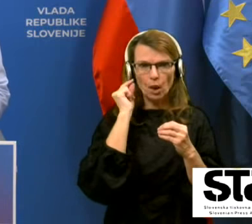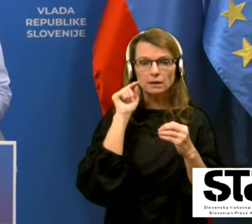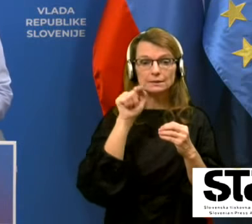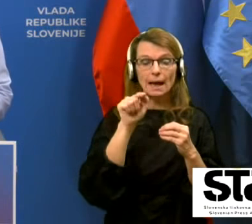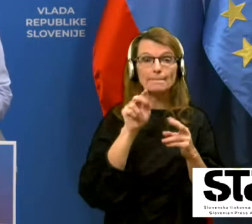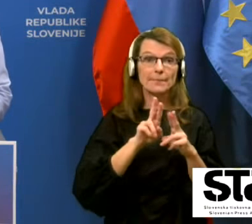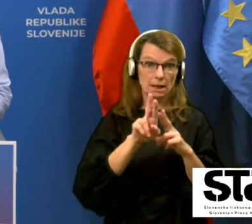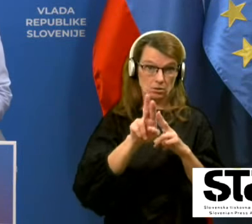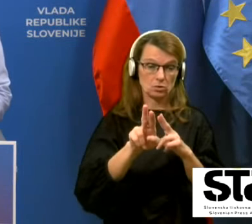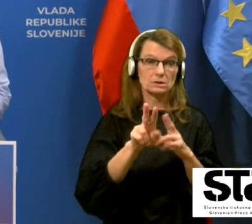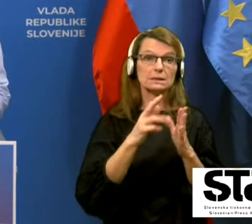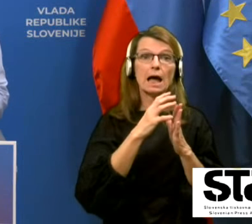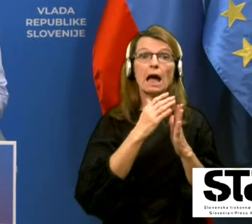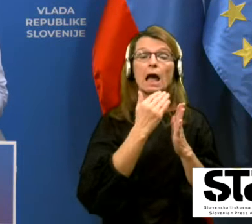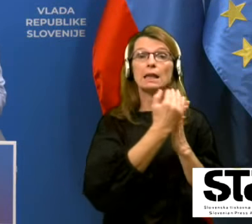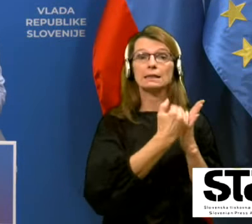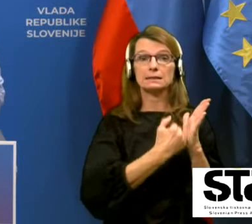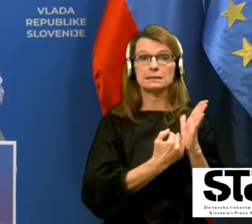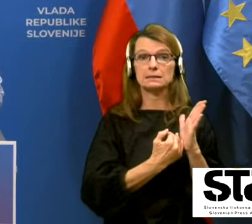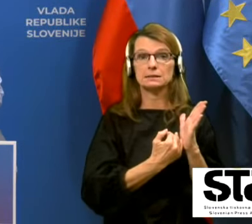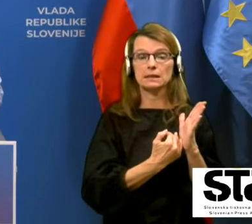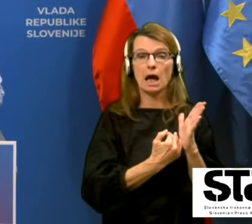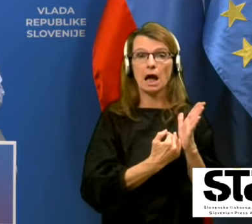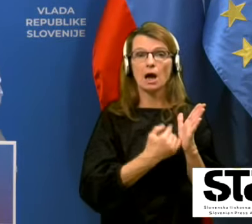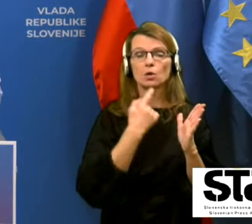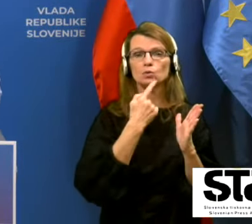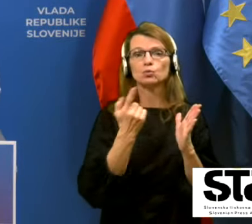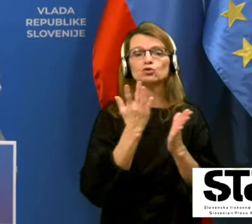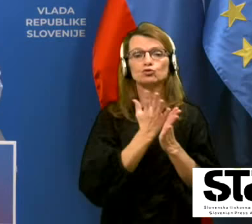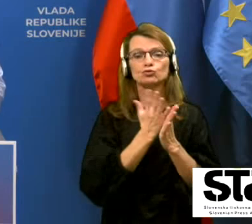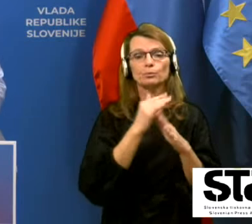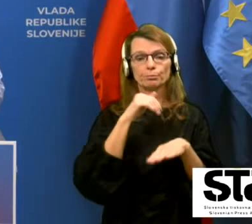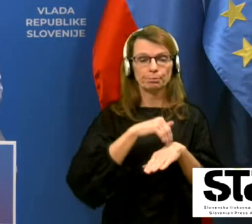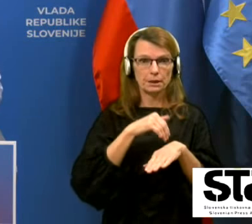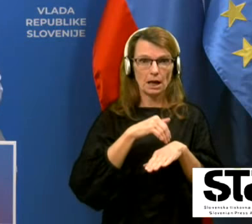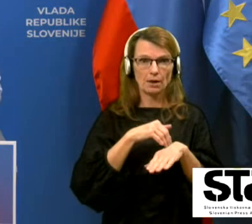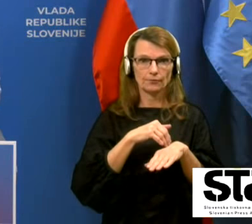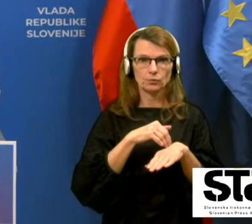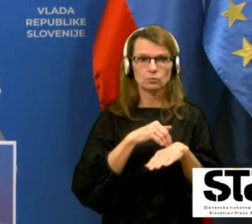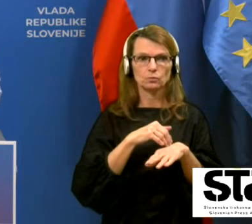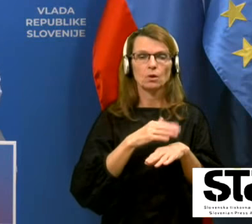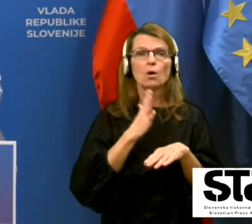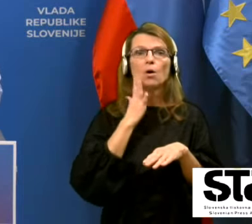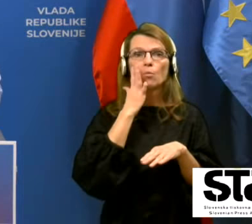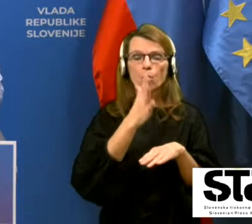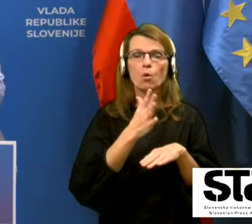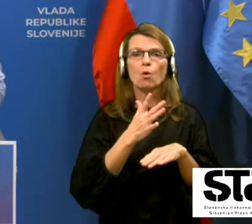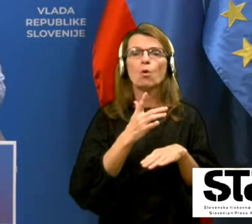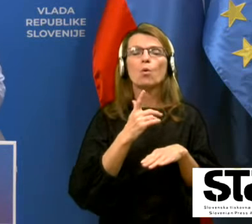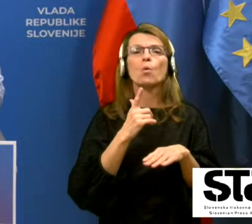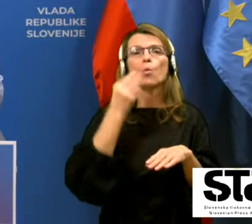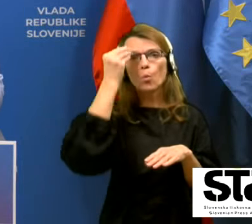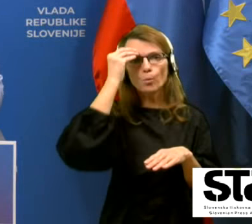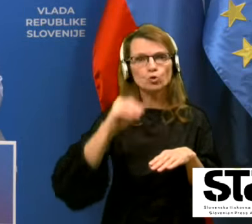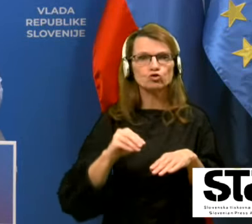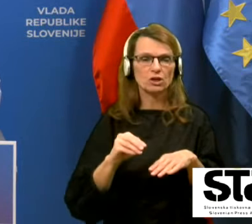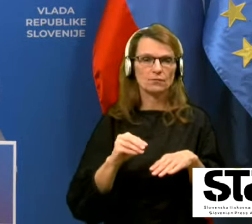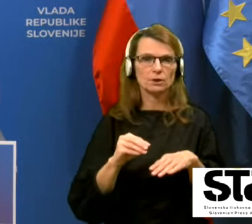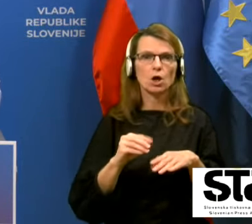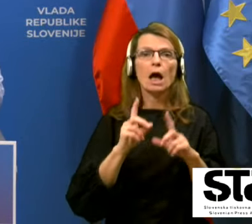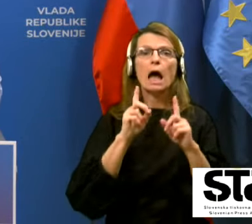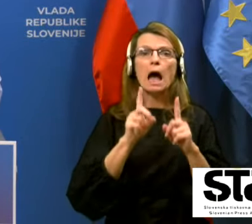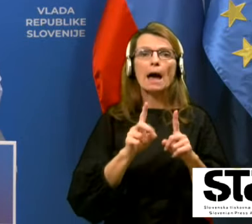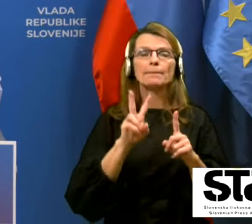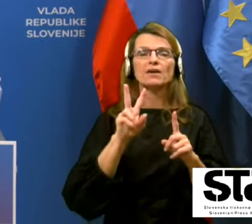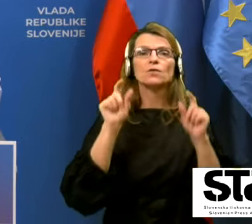prednost prednostna, tisti, ki so se prijavili, bo potem upoštevano vendar v